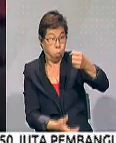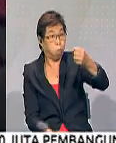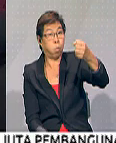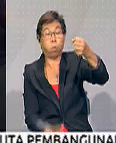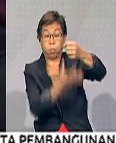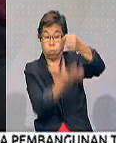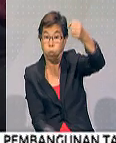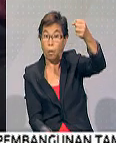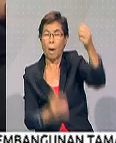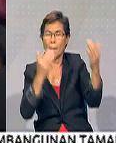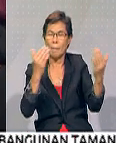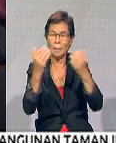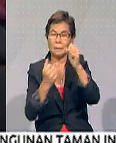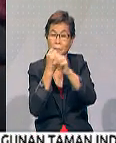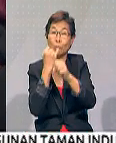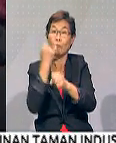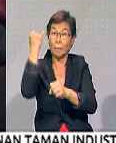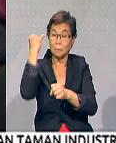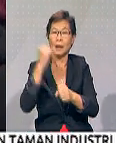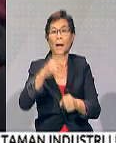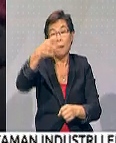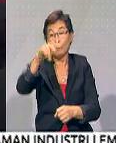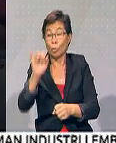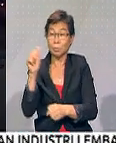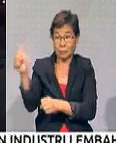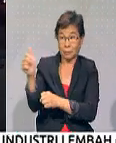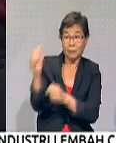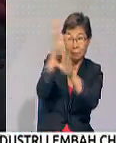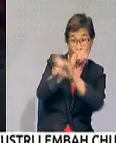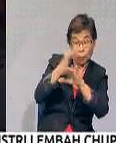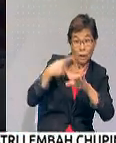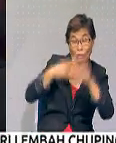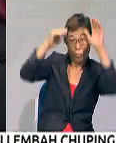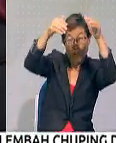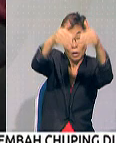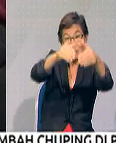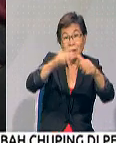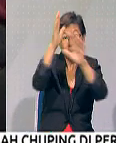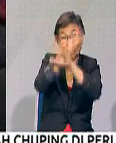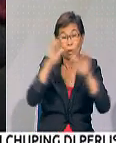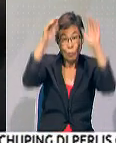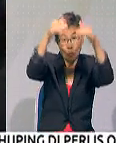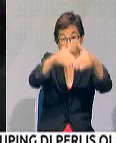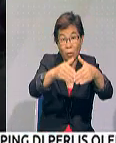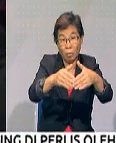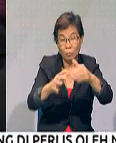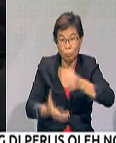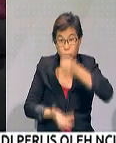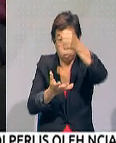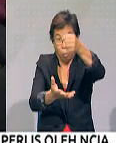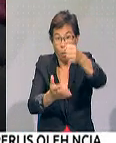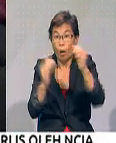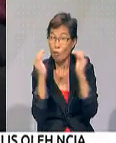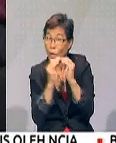berbanding daripada tahun lepas. Dan pada Prof sendiri, adakah Sarawak, kita fokusnya kepada Sarawak menerima justifikasi yang sewajarnya untuk